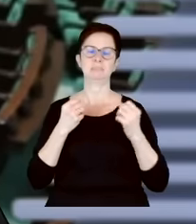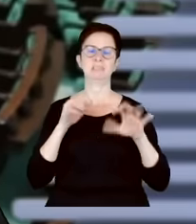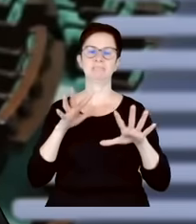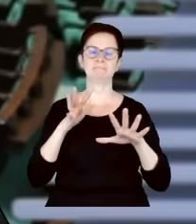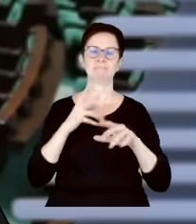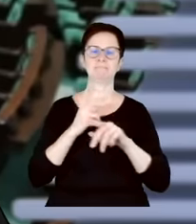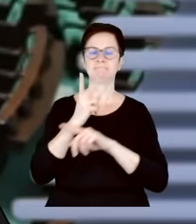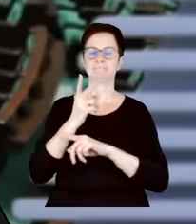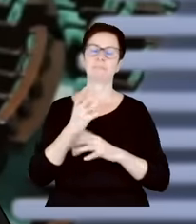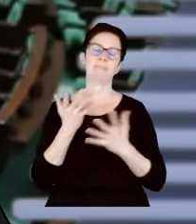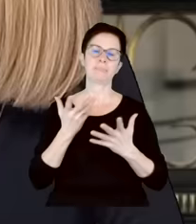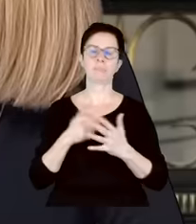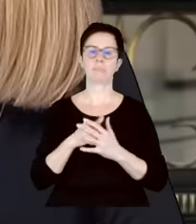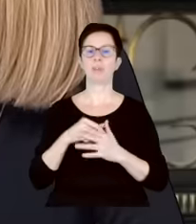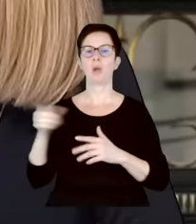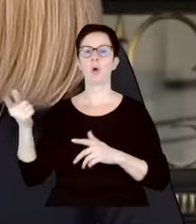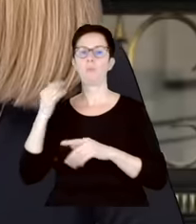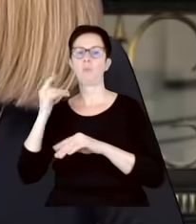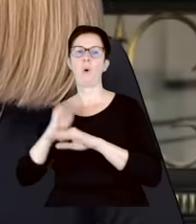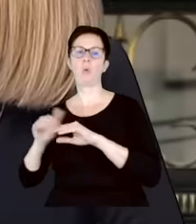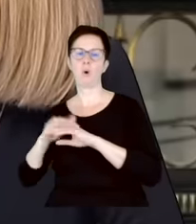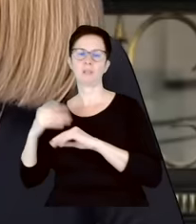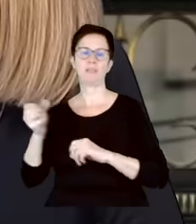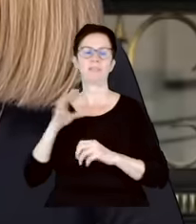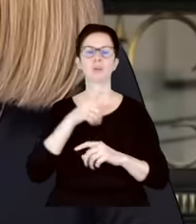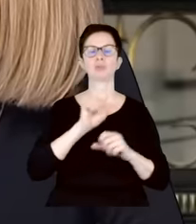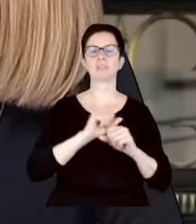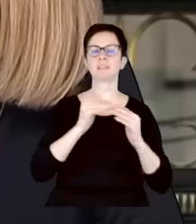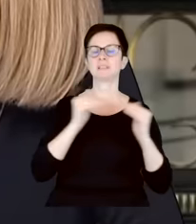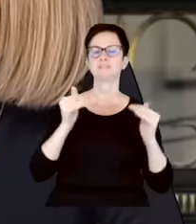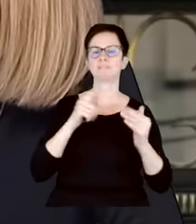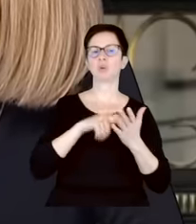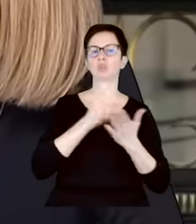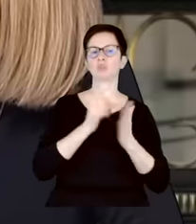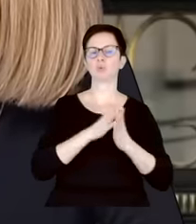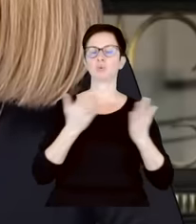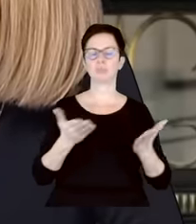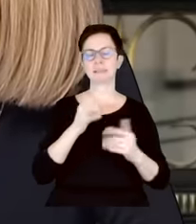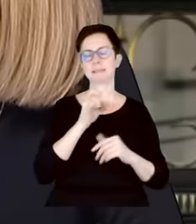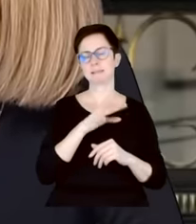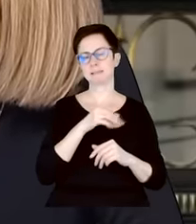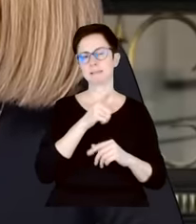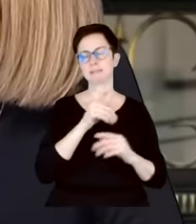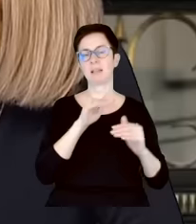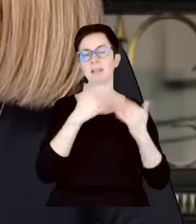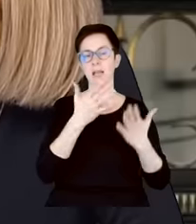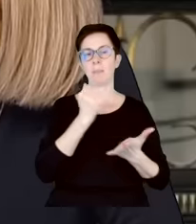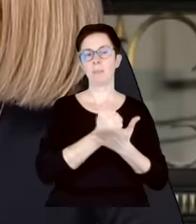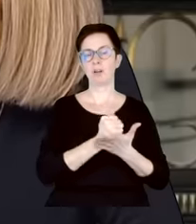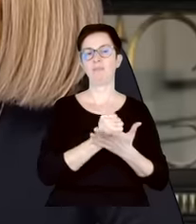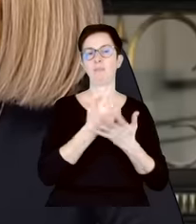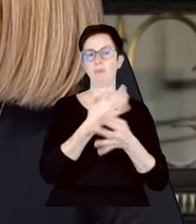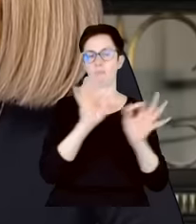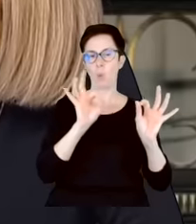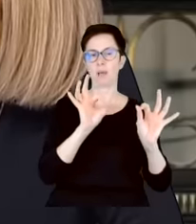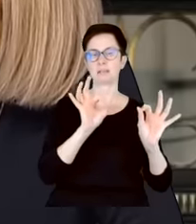rzecznik. No właśnie i tu jest problem konstytucyjny szczególnie. Wie pan dlaczego? Dlatego, że konstytucja co prawda daje prawo łaski prezydentowi faktycznie.